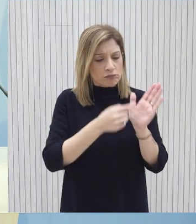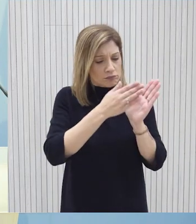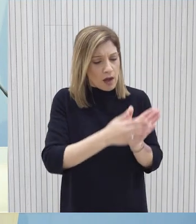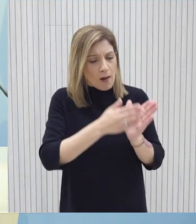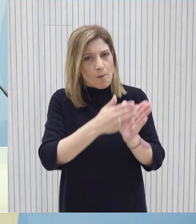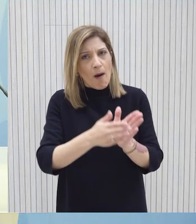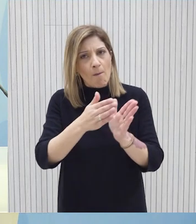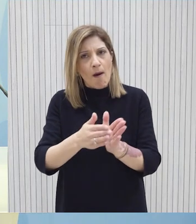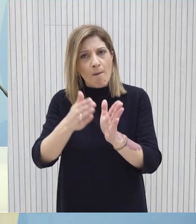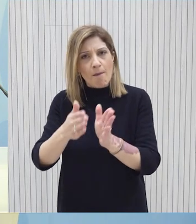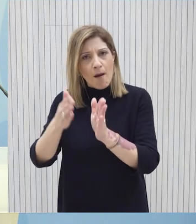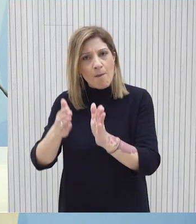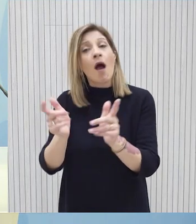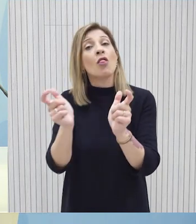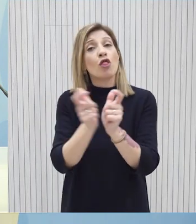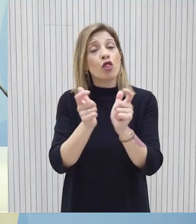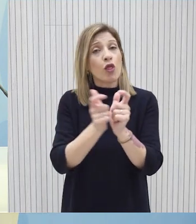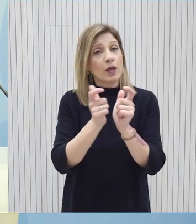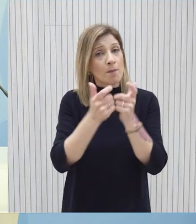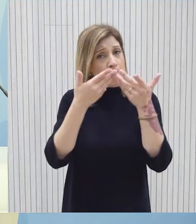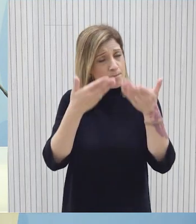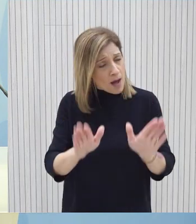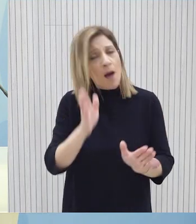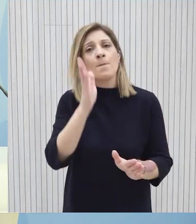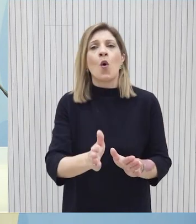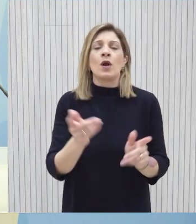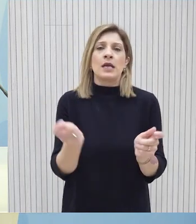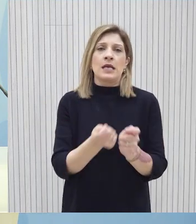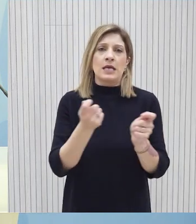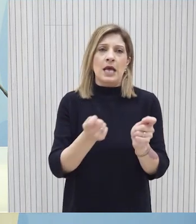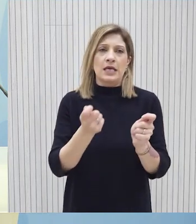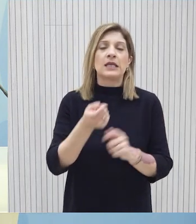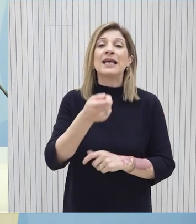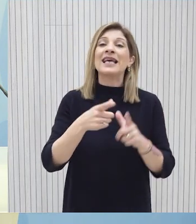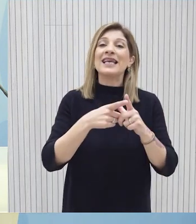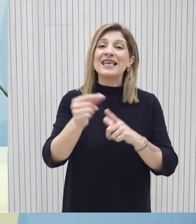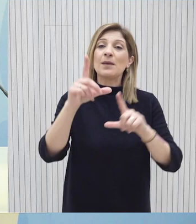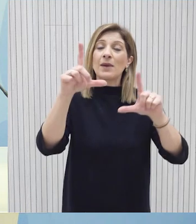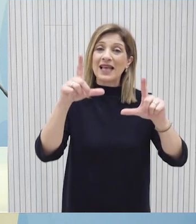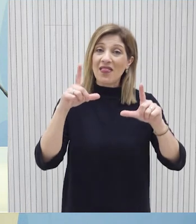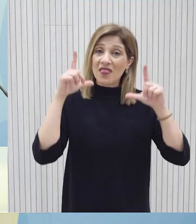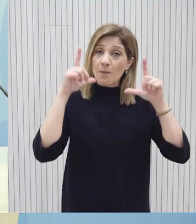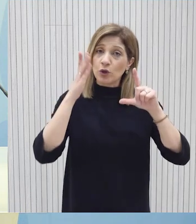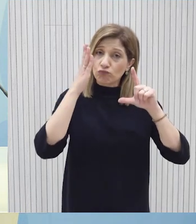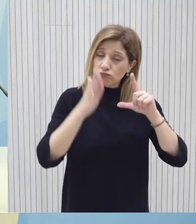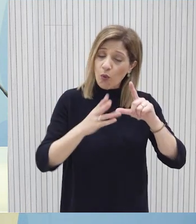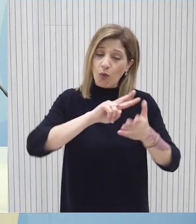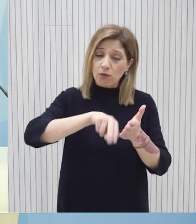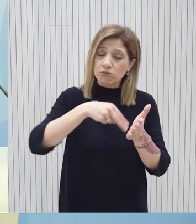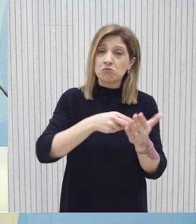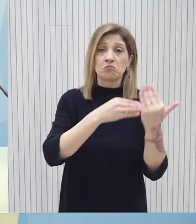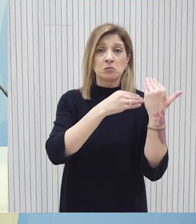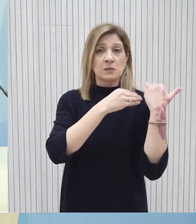ο οποίος ήδη έχει τεθεί σε δοκιμασία και μπορεί να εφαρμοστεί στο επίπεδο που η Κυπριακή Δημοκρατία μπορούσε να αναλάβει